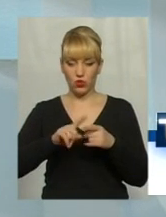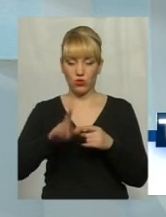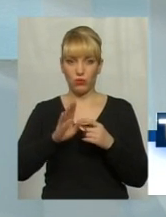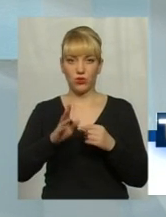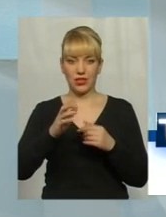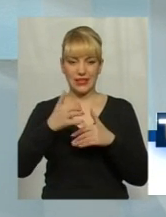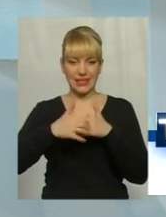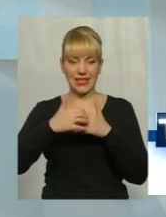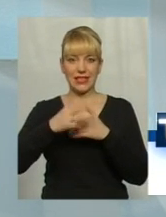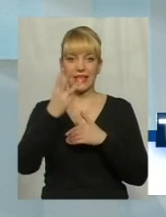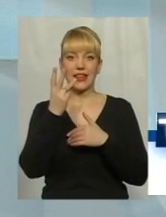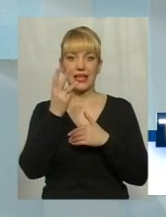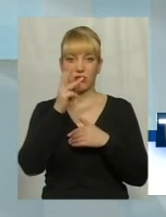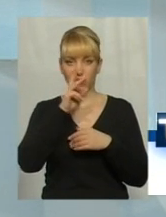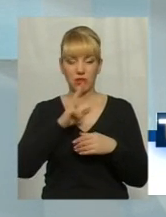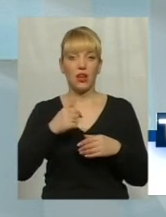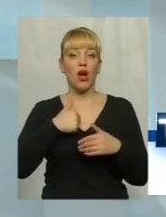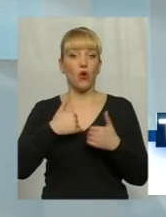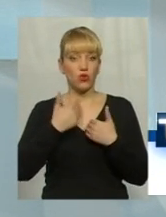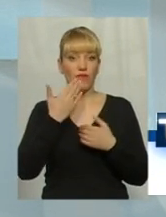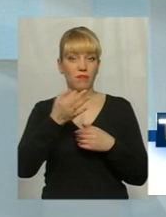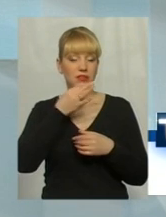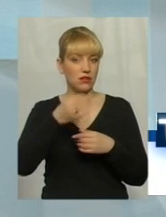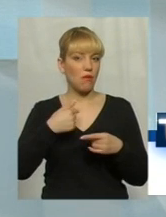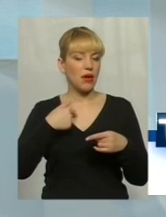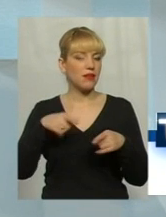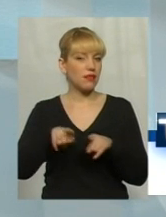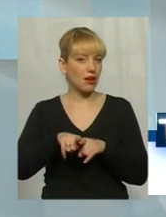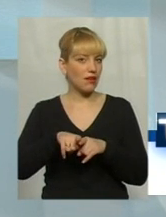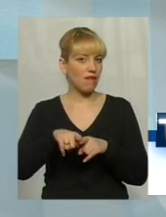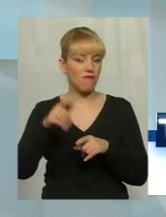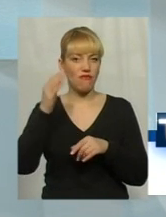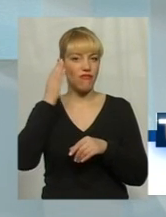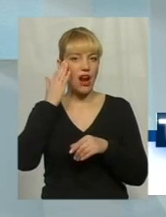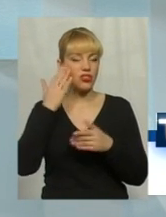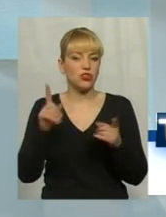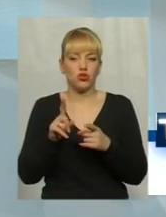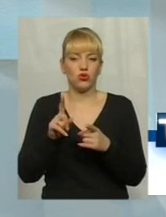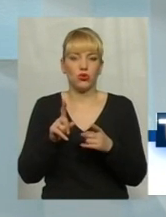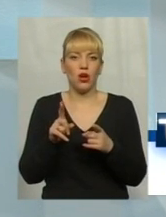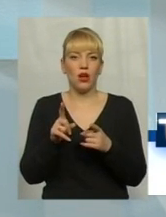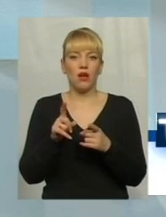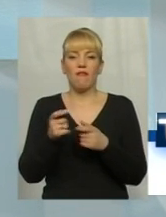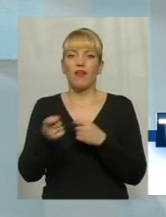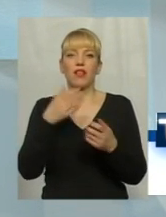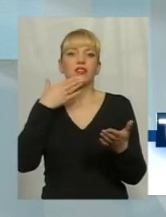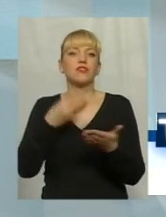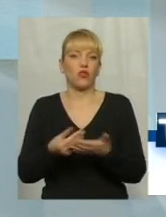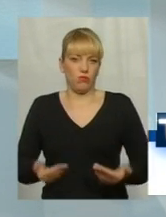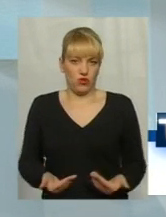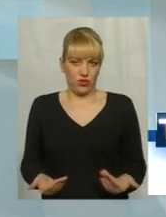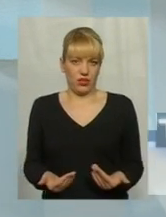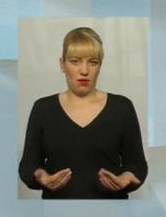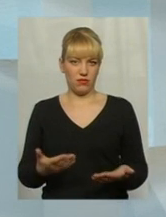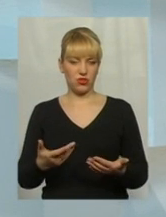середина третього місяця, то я вам хочу сказати, що в мене враження, що влада живе своїм життям і абсолютно незалежним